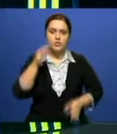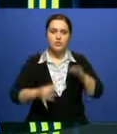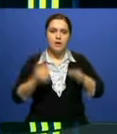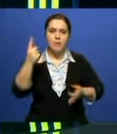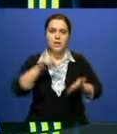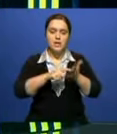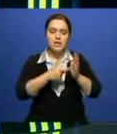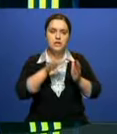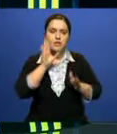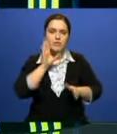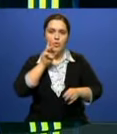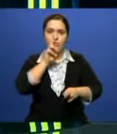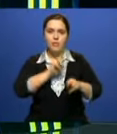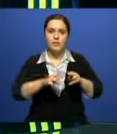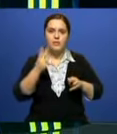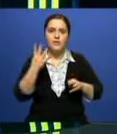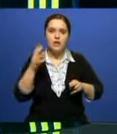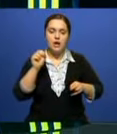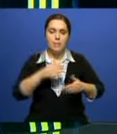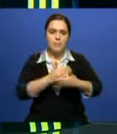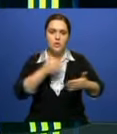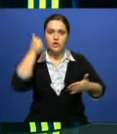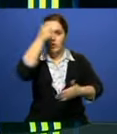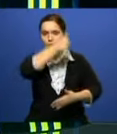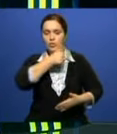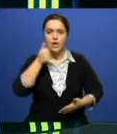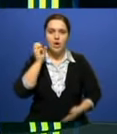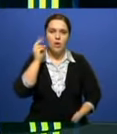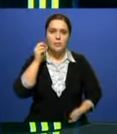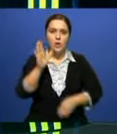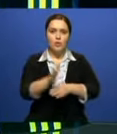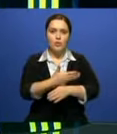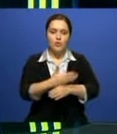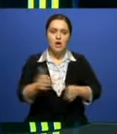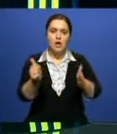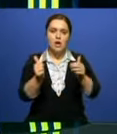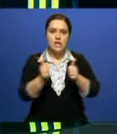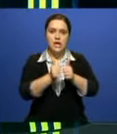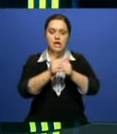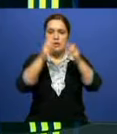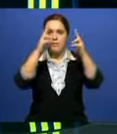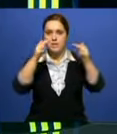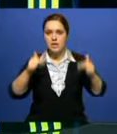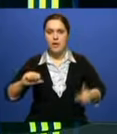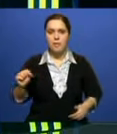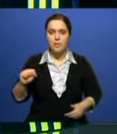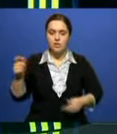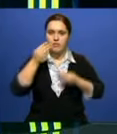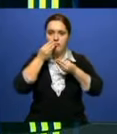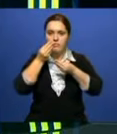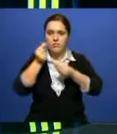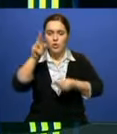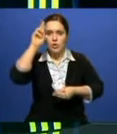пропала 24 апреля прошлого года около трех дня, гуляя возле местной церкви с подружками, когда ее сманил